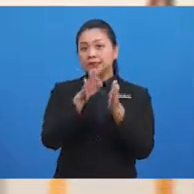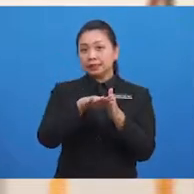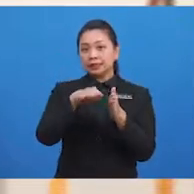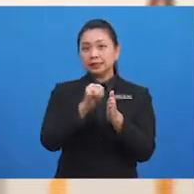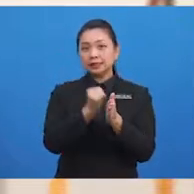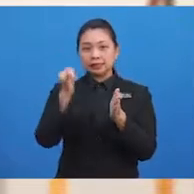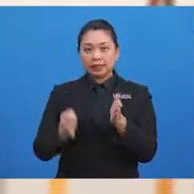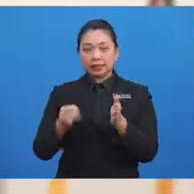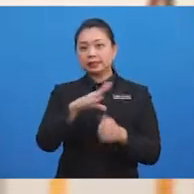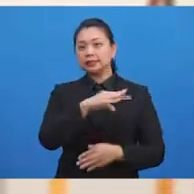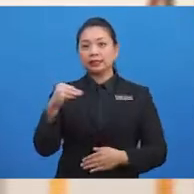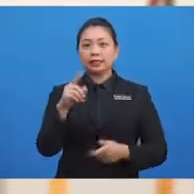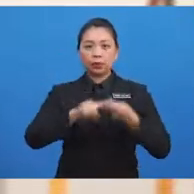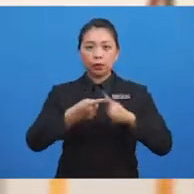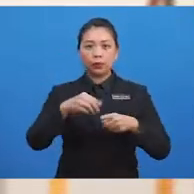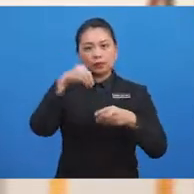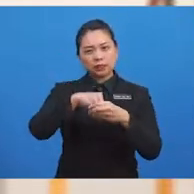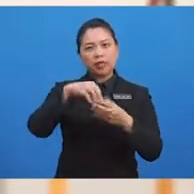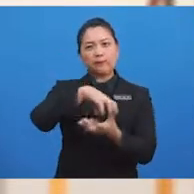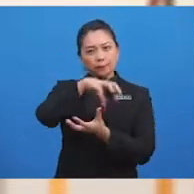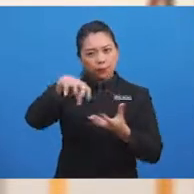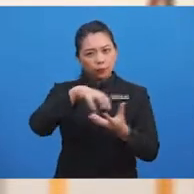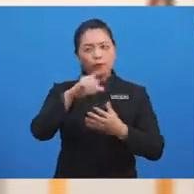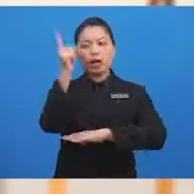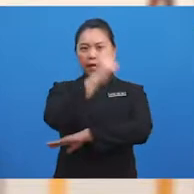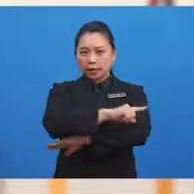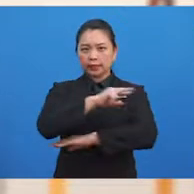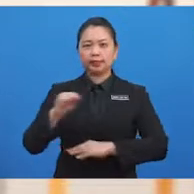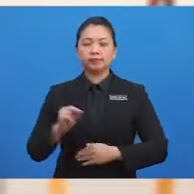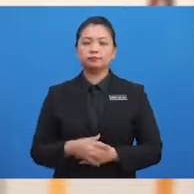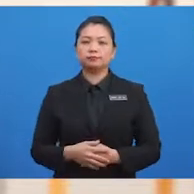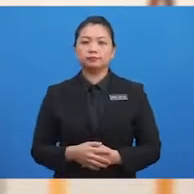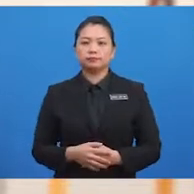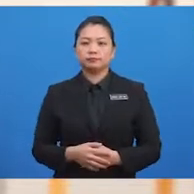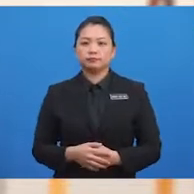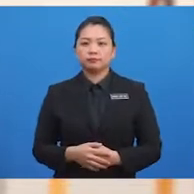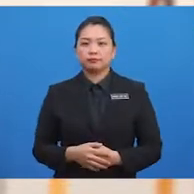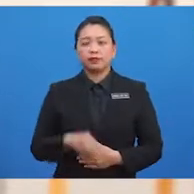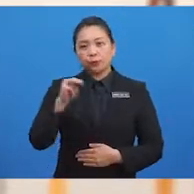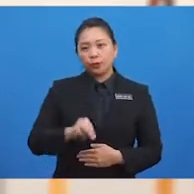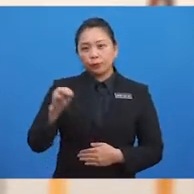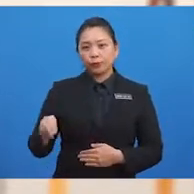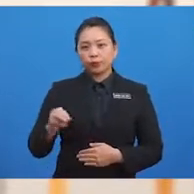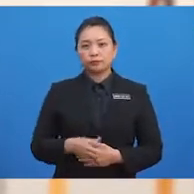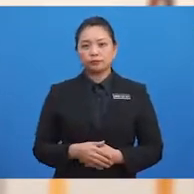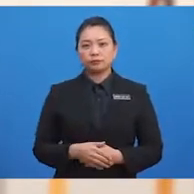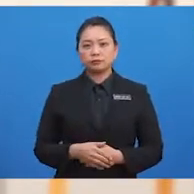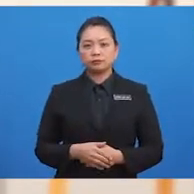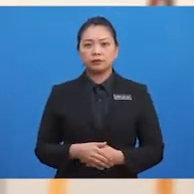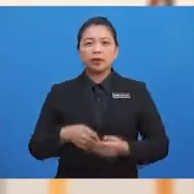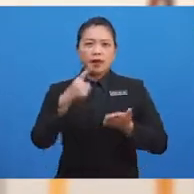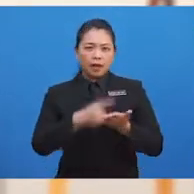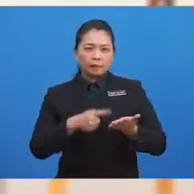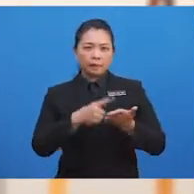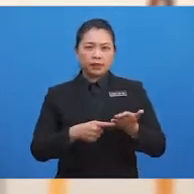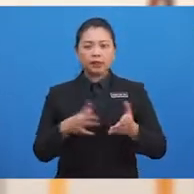kawan-kawan dalam pergaulan harian kita. Murid-murid, apa yang